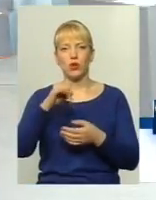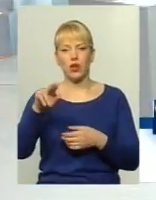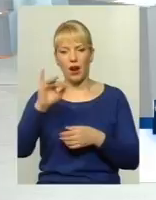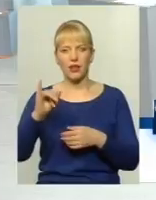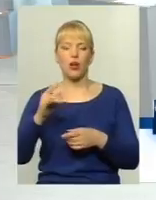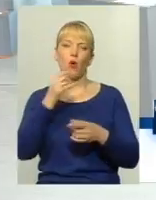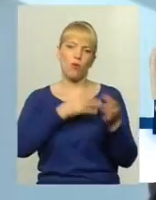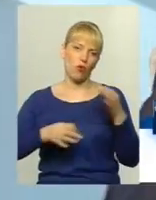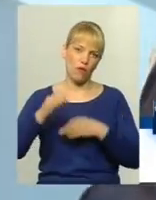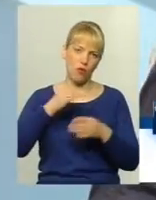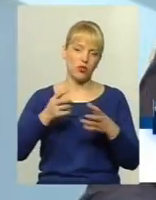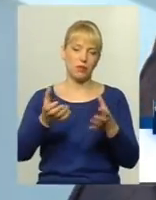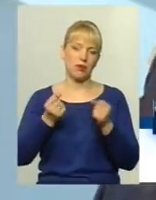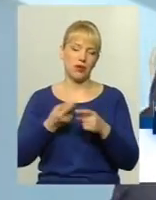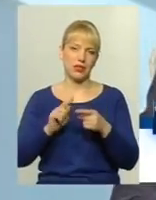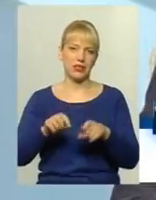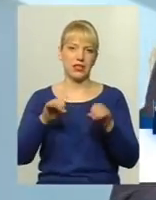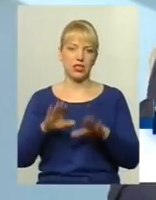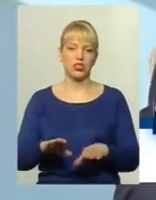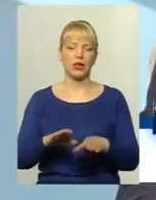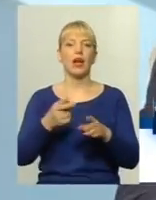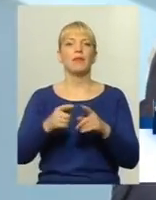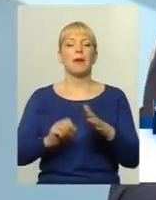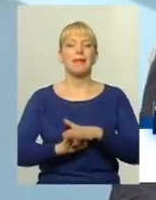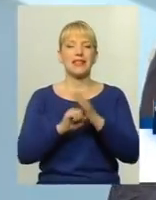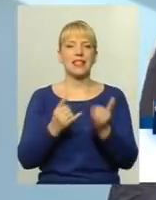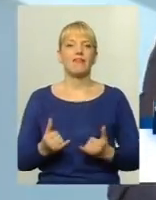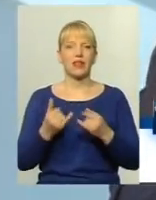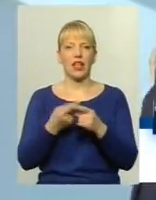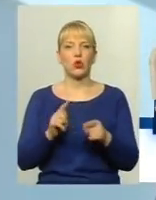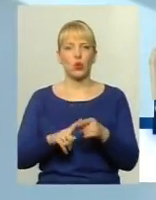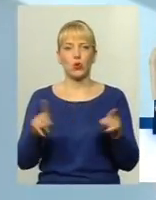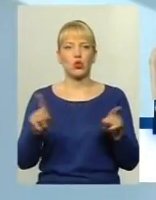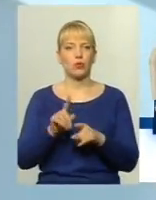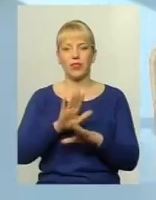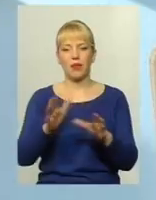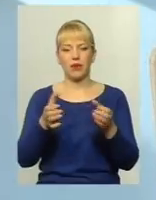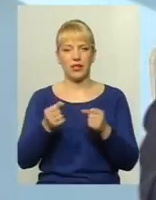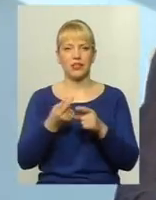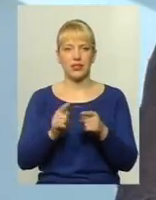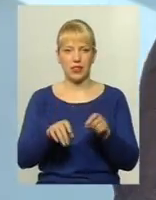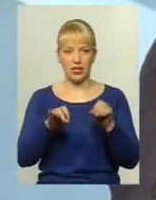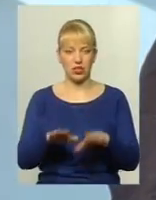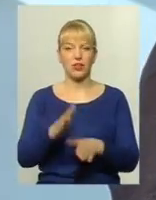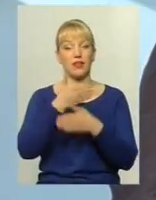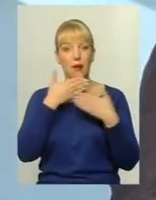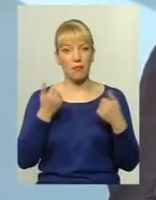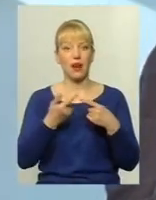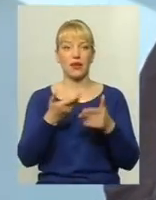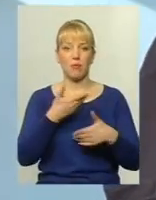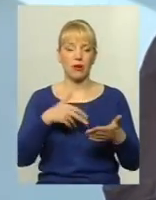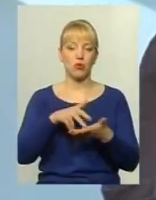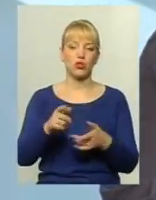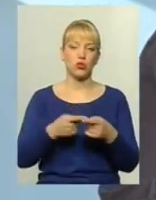приймати відповідне рішення І ще раз говорю, що підстав для того, щоб не прийняти дане рішення, немає Ми пройшли всю